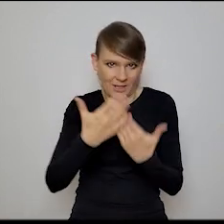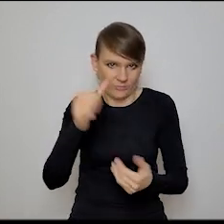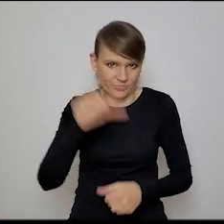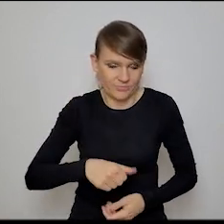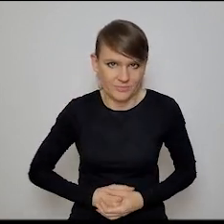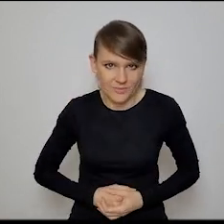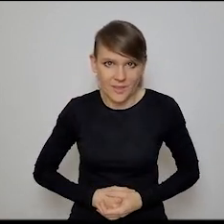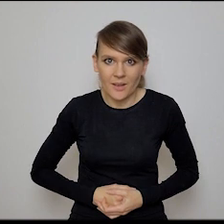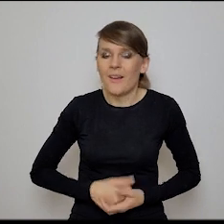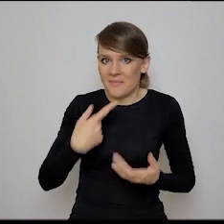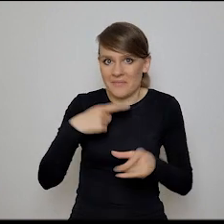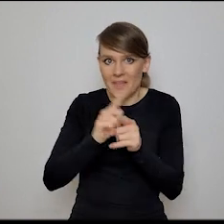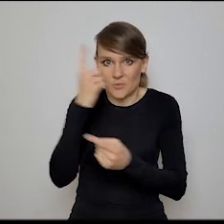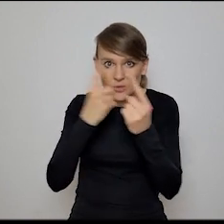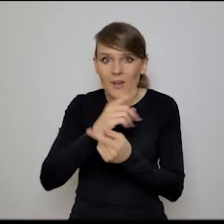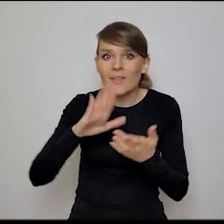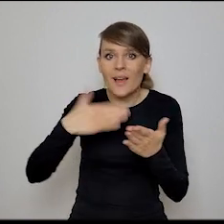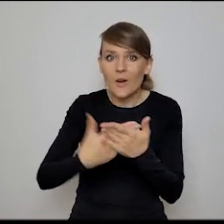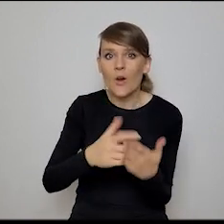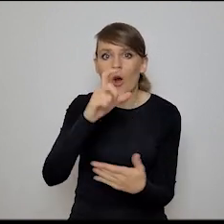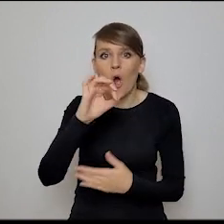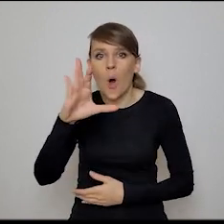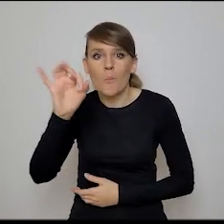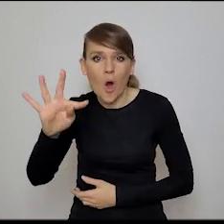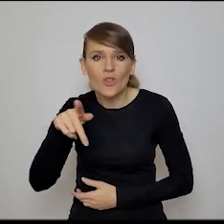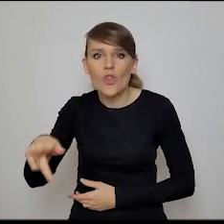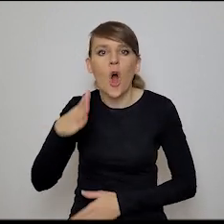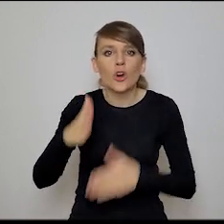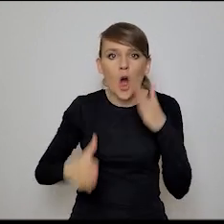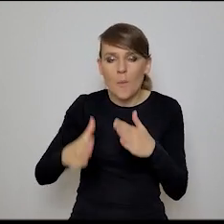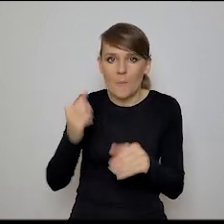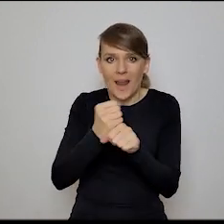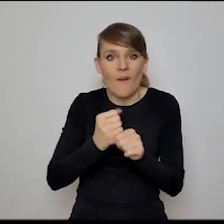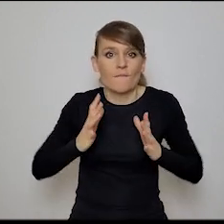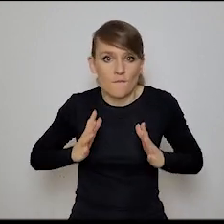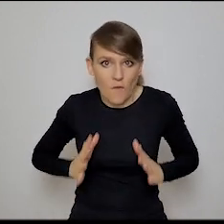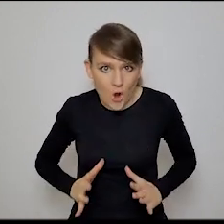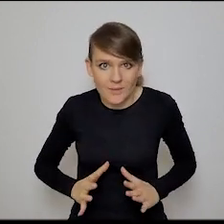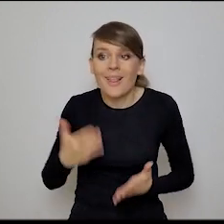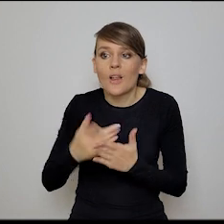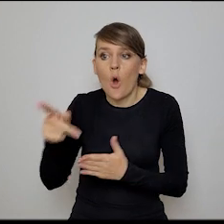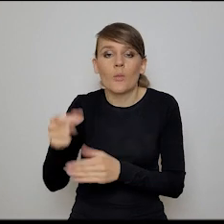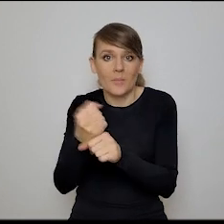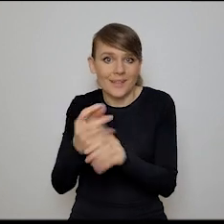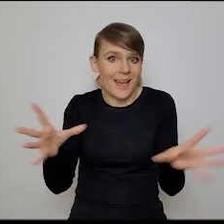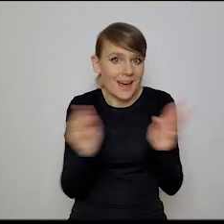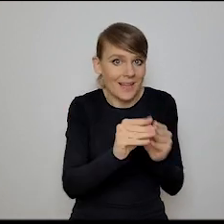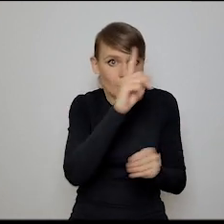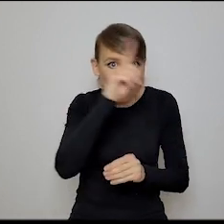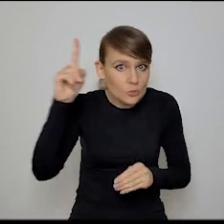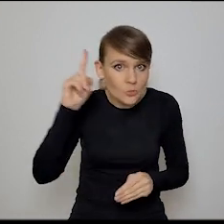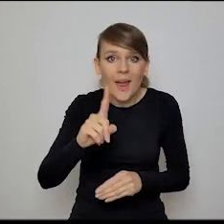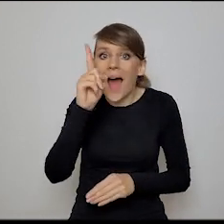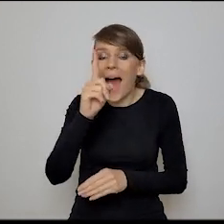też uważam, że jeżeli masz przykłady kobotów, czyli tych robotów, które pracują wolniej, bo pracują z ludźmi, ale za to skutek